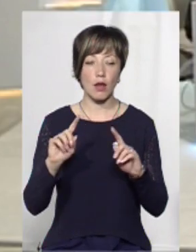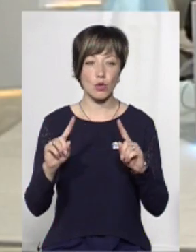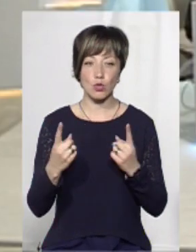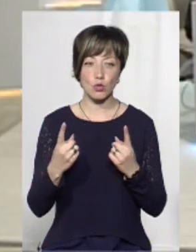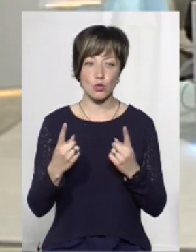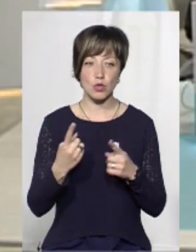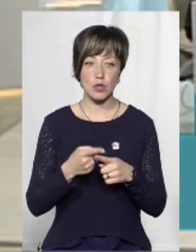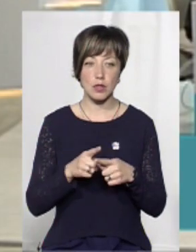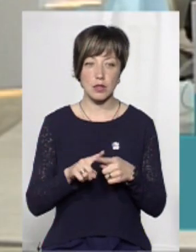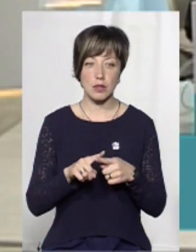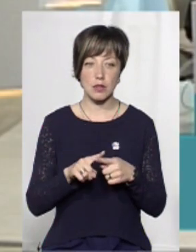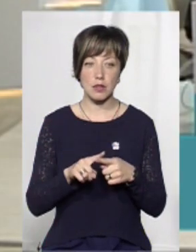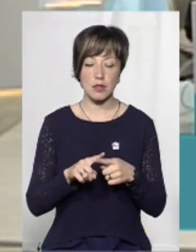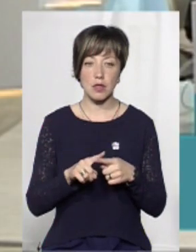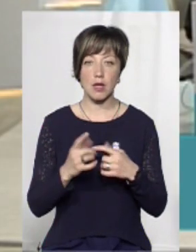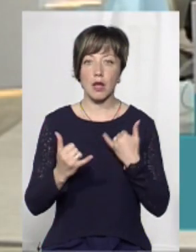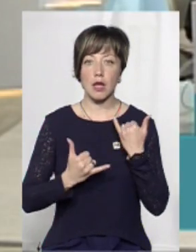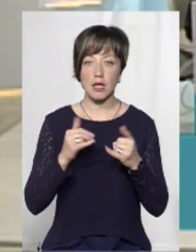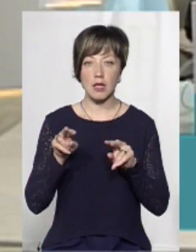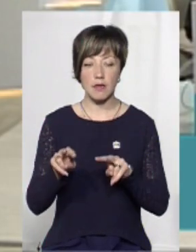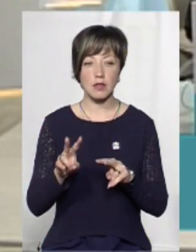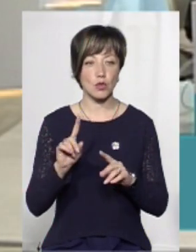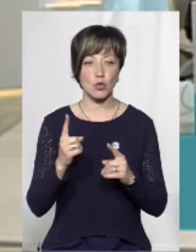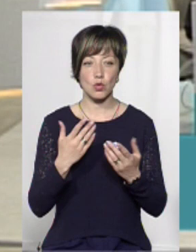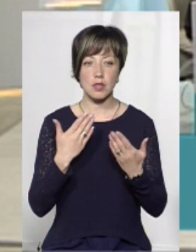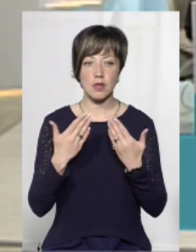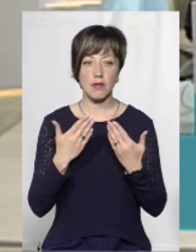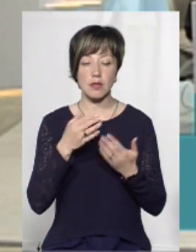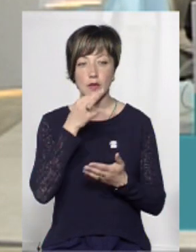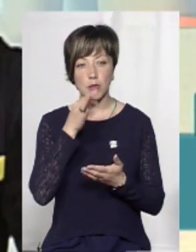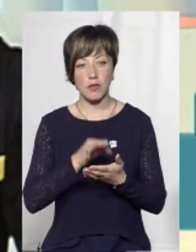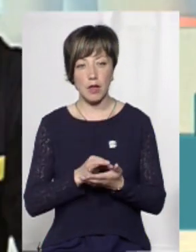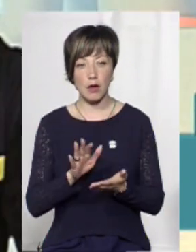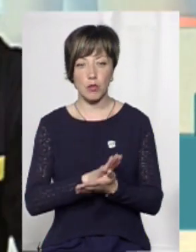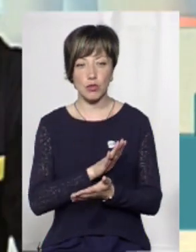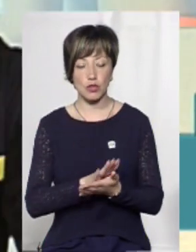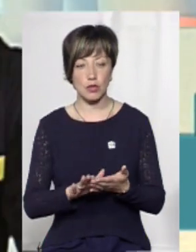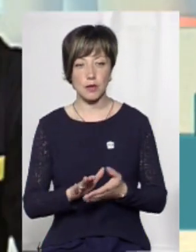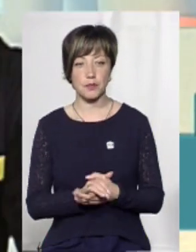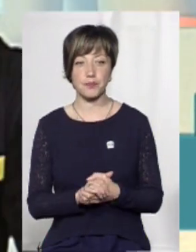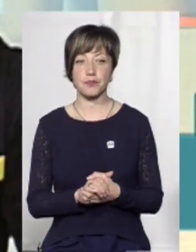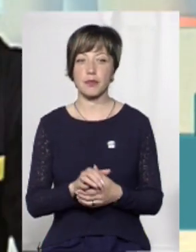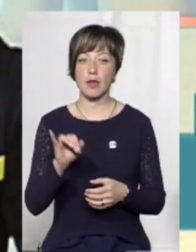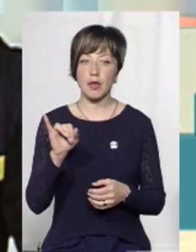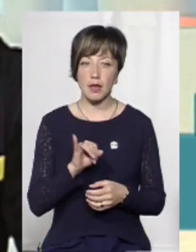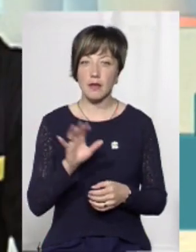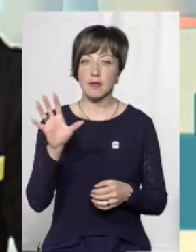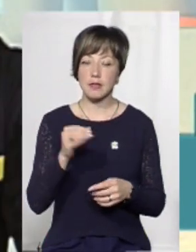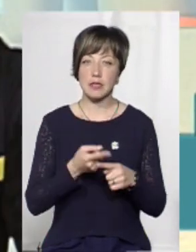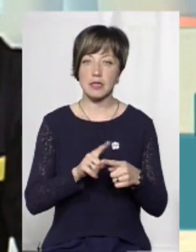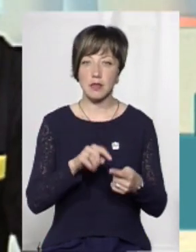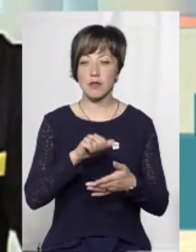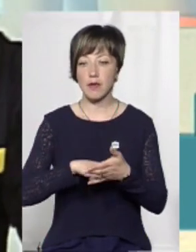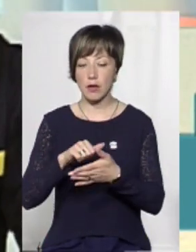за ними дивляться і не дуже ставляться відповідально до його прочистки. І оці всі